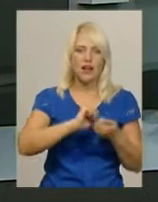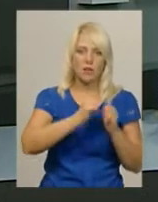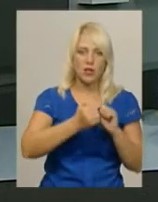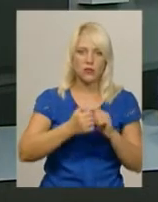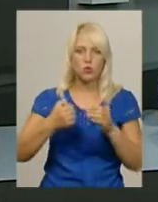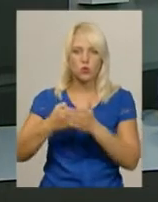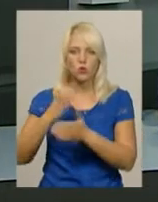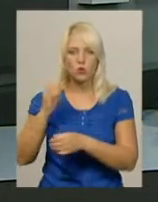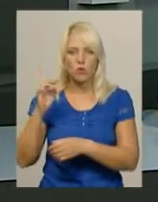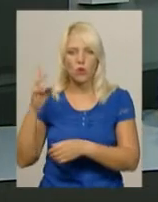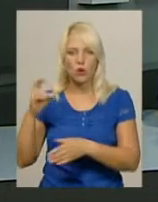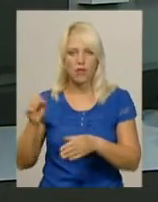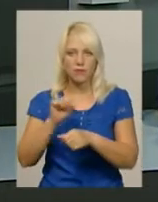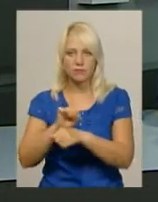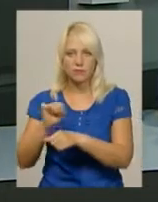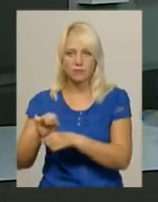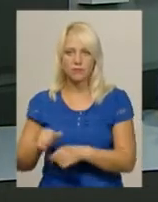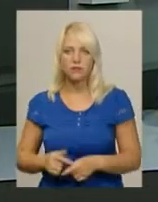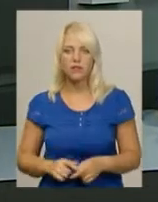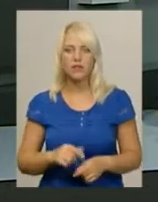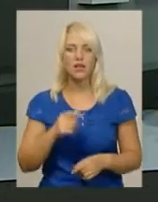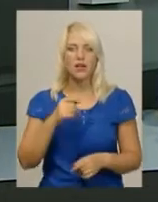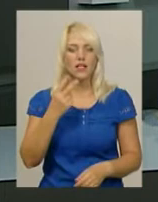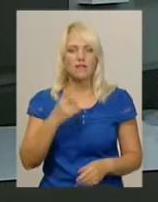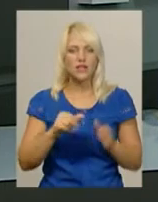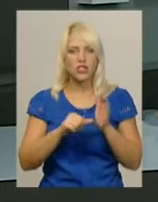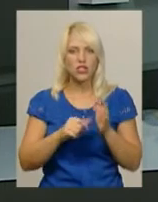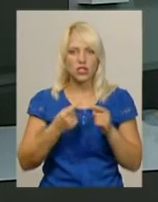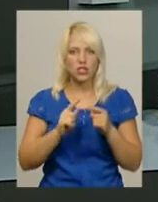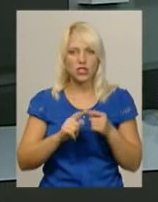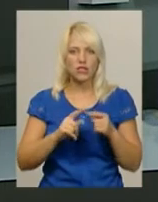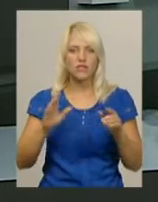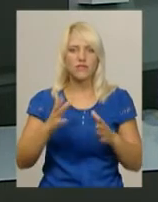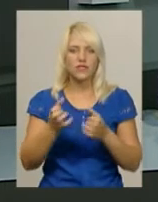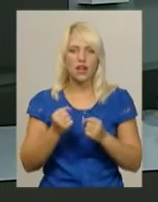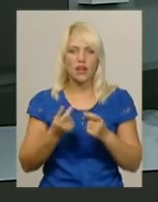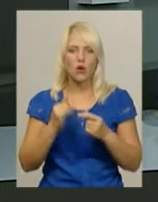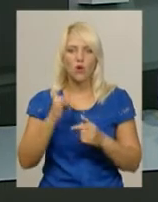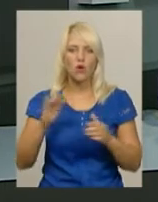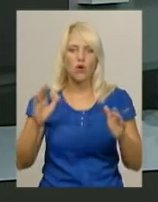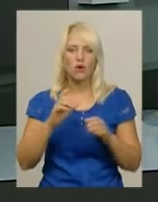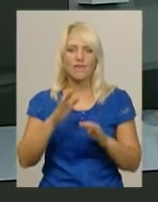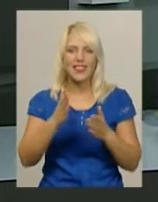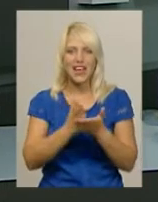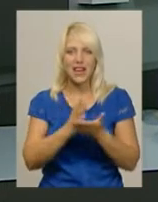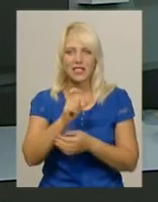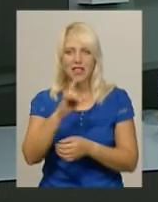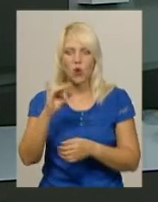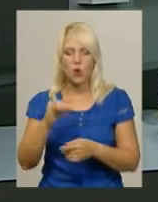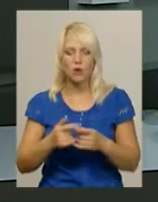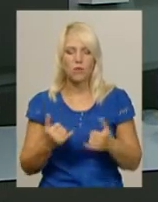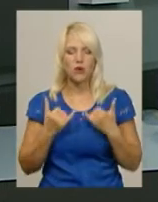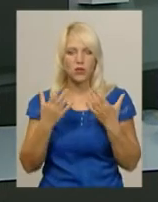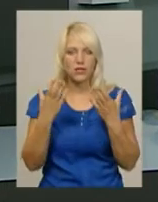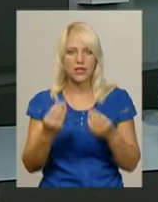26 колективів області взяли участь у 10-му обласному фестивалі ветеранських хорів у Хмельницькій обласній філармонії. Приурочений